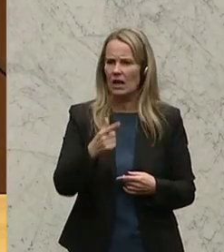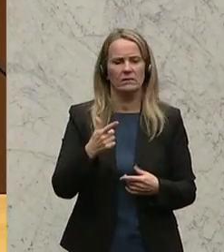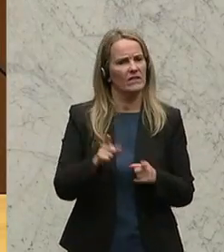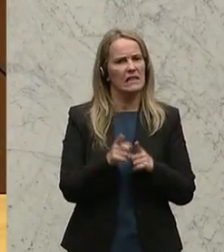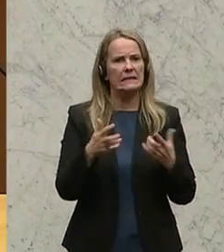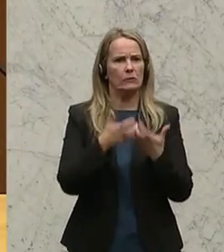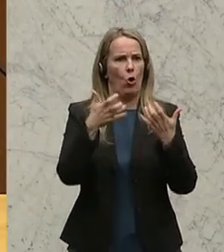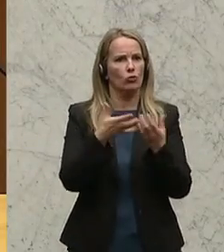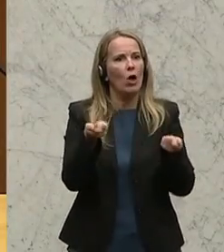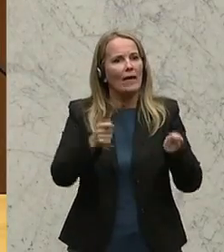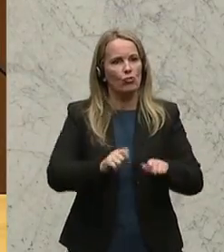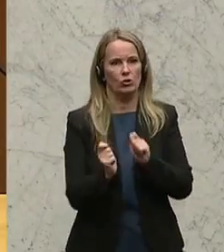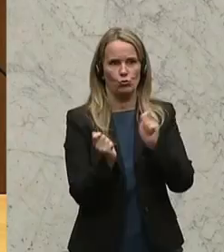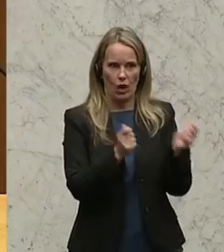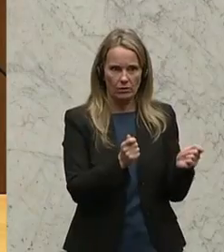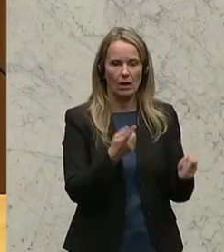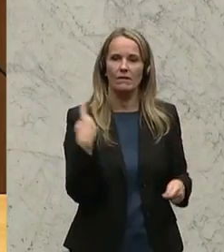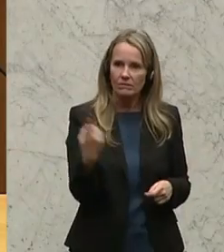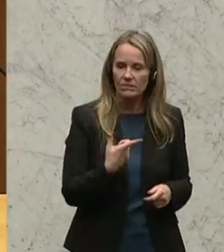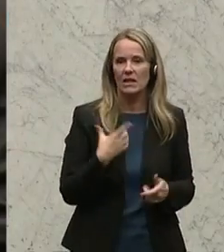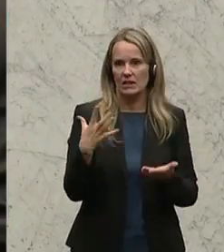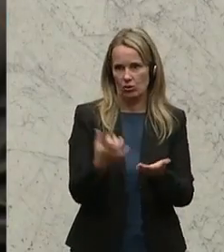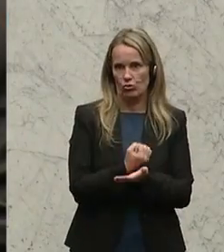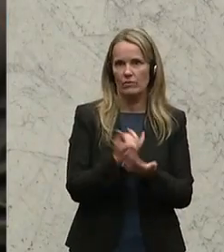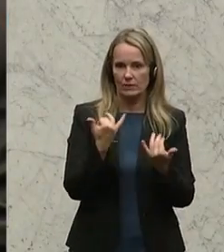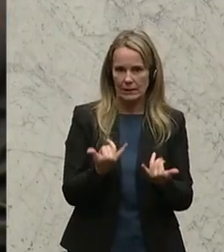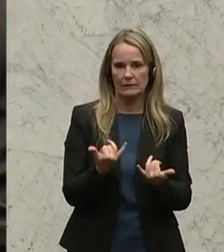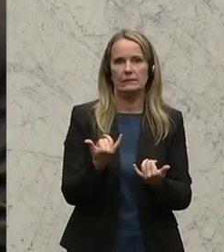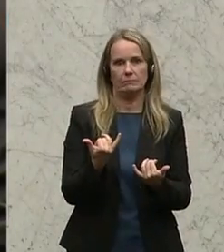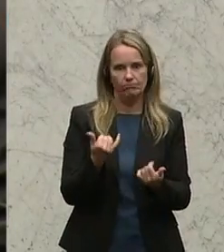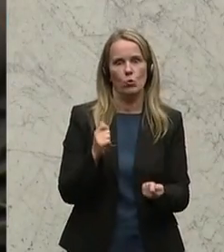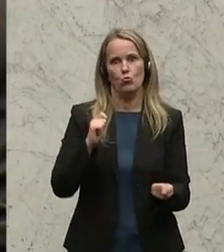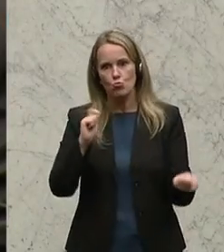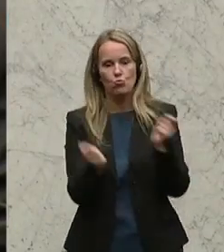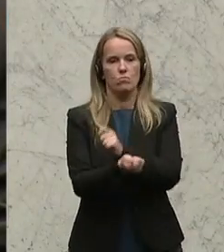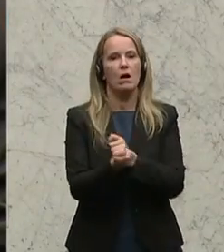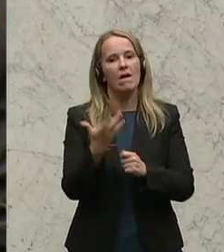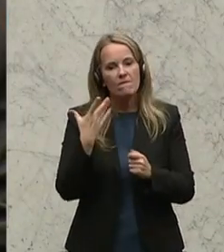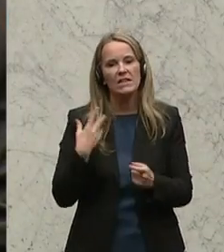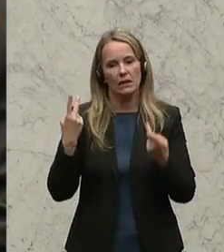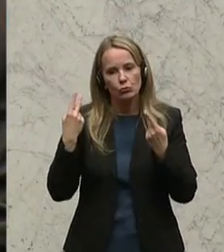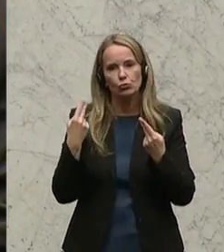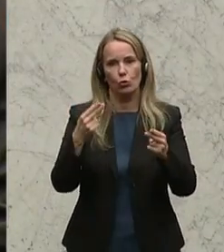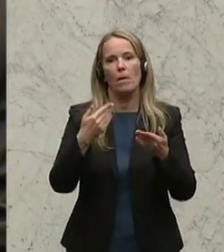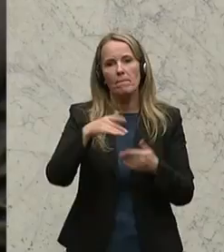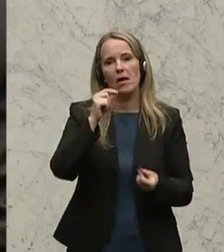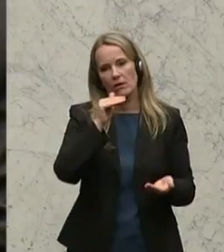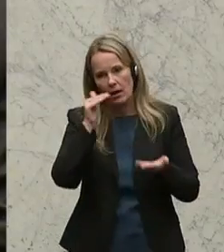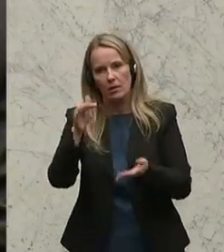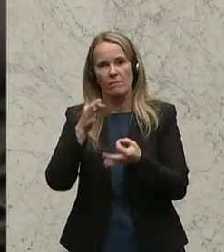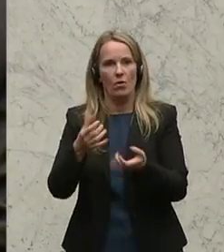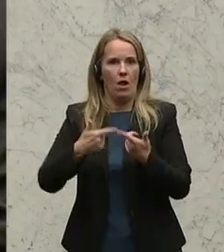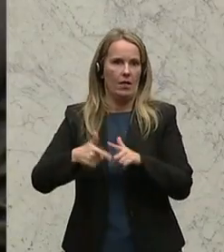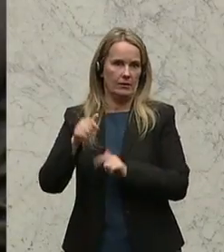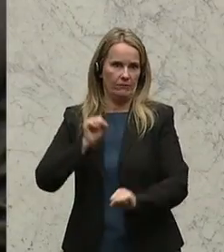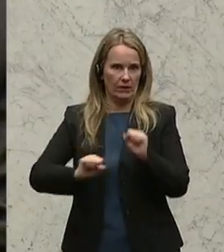Entschließungsantrag, haben wir es geschafft, dass wir den Turnaround geschafft haben und dass wir wieder endlich mehr Mittel in die Landesverteidigung